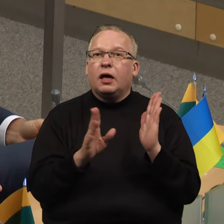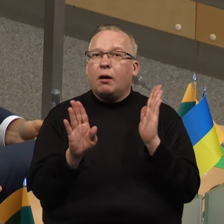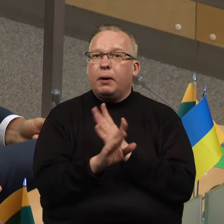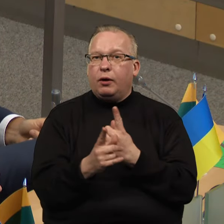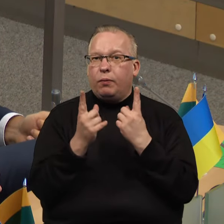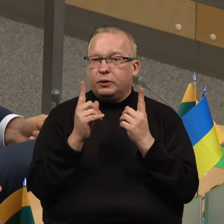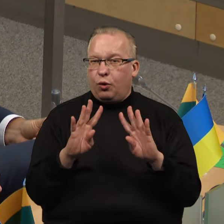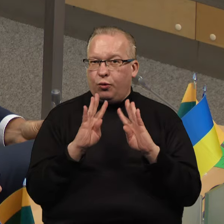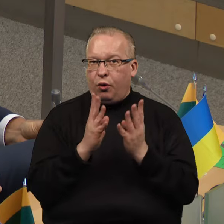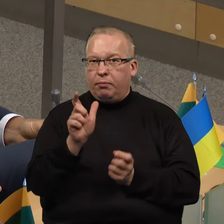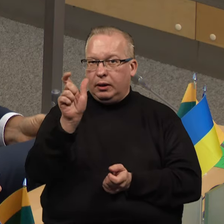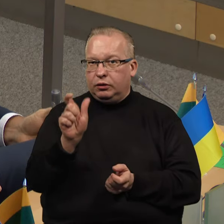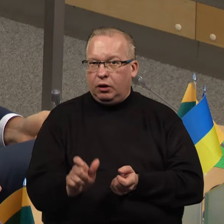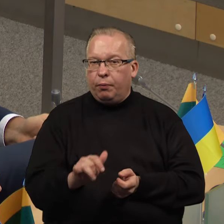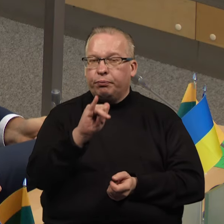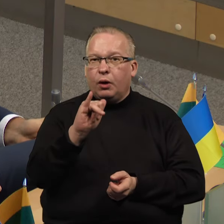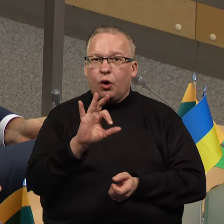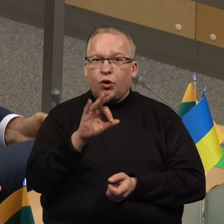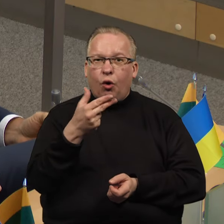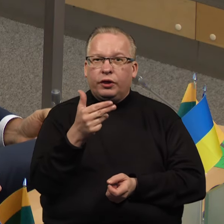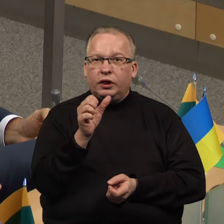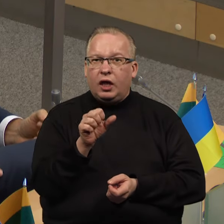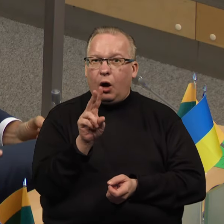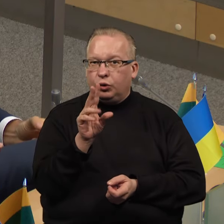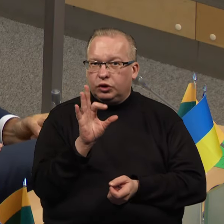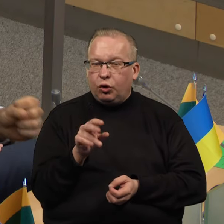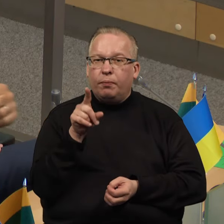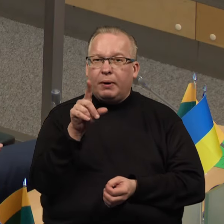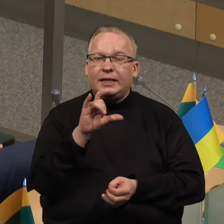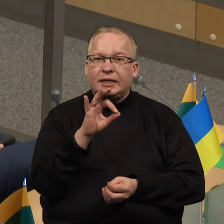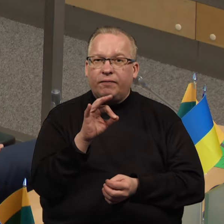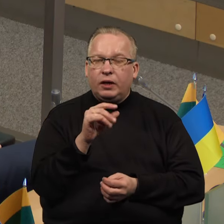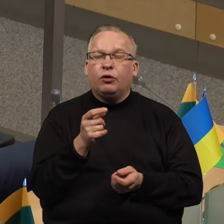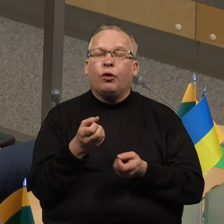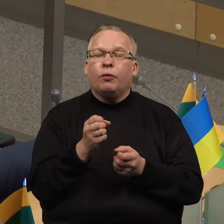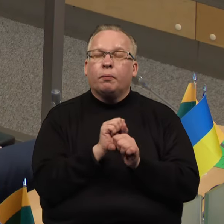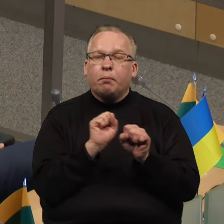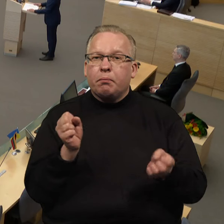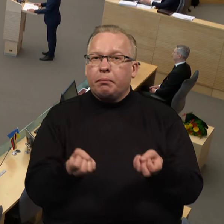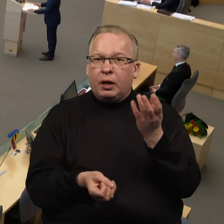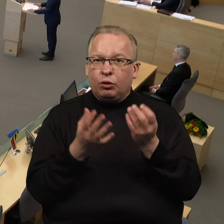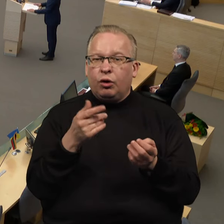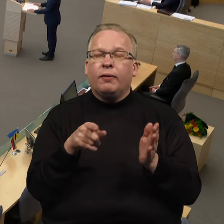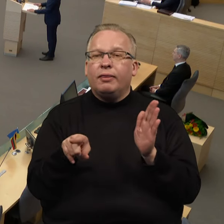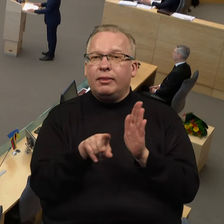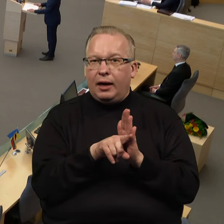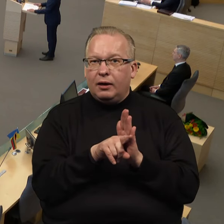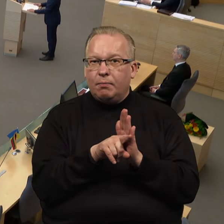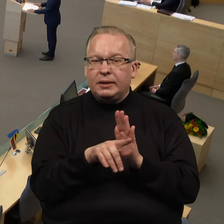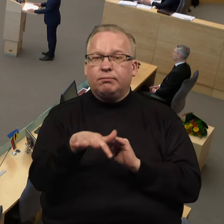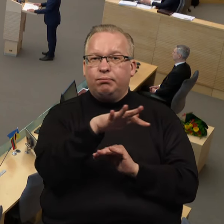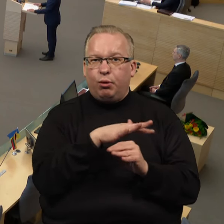apsaugos komiteto nario Lino Jonausko, jį paskaitino civilinių pirotechnikos priemonių neigiamas poveikis